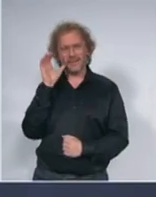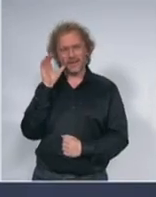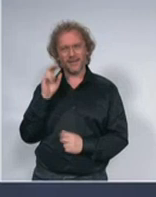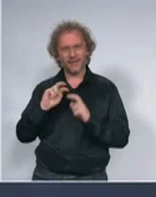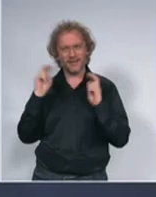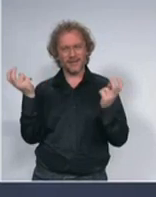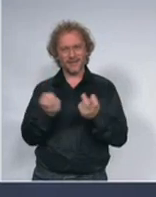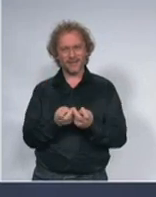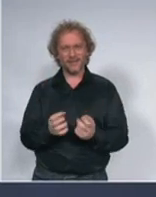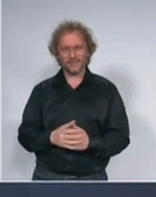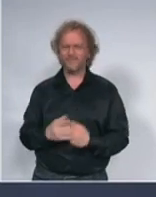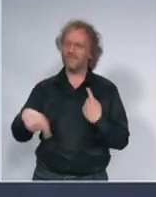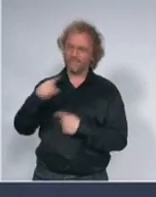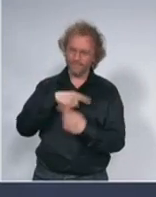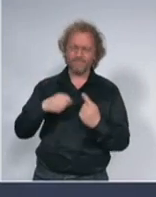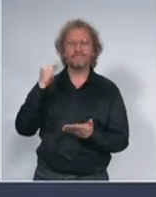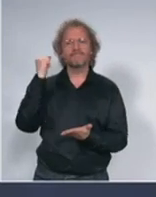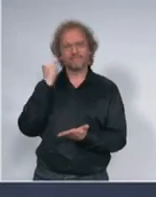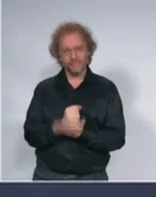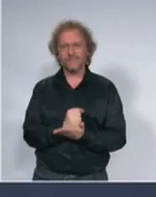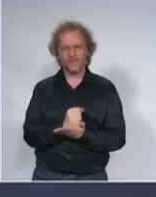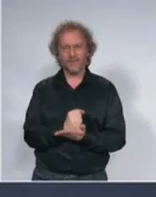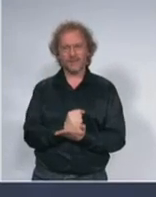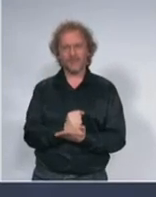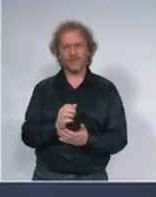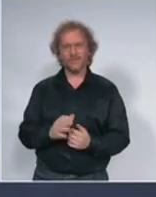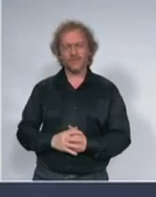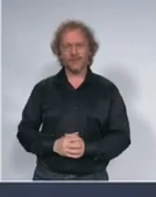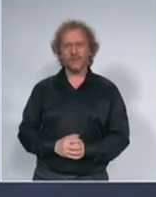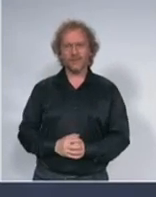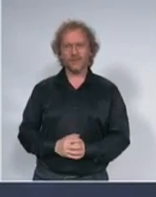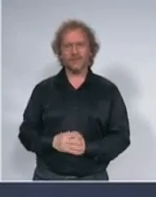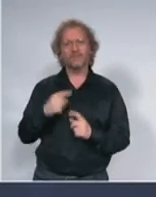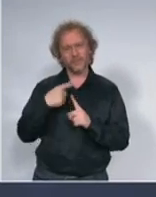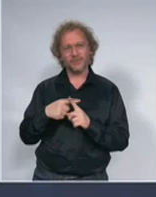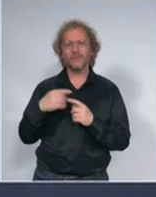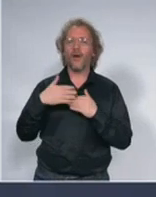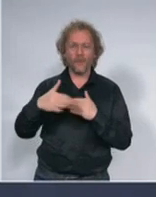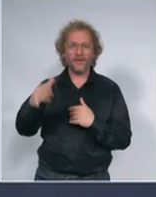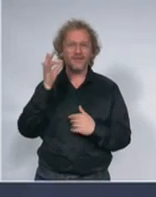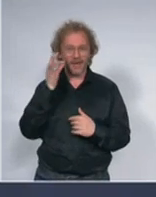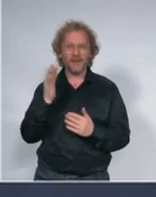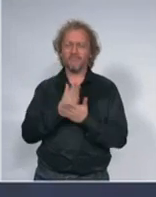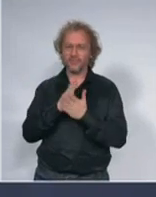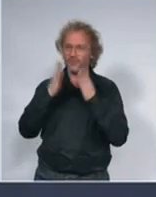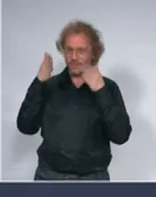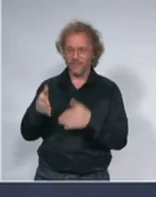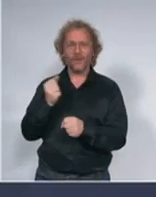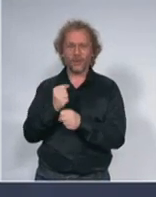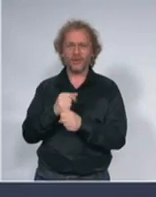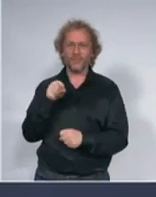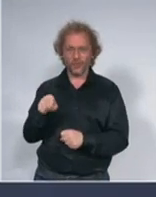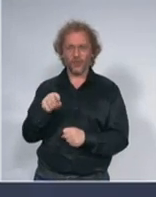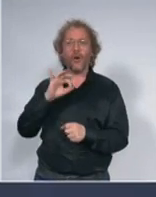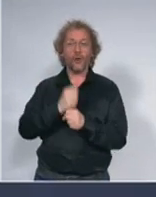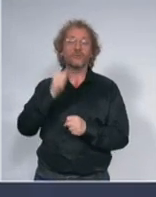potvrdili na tome smo radili na tome smo radili ovih dana od sutra počinje i to